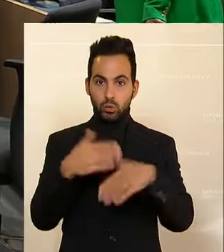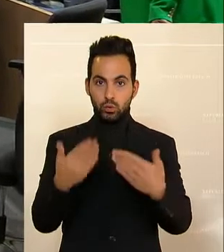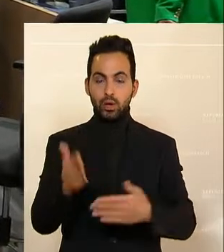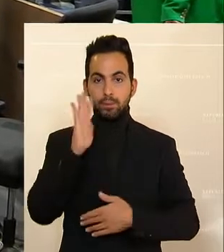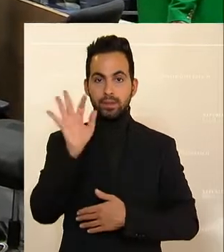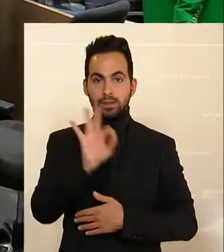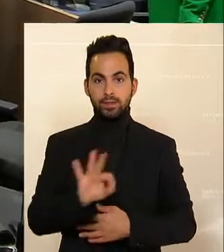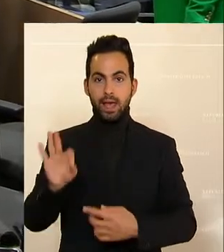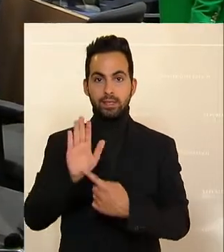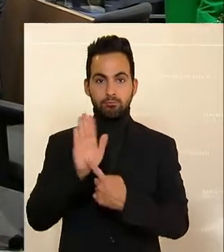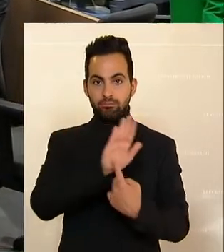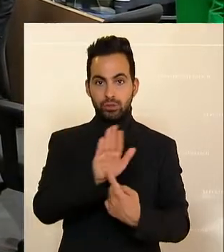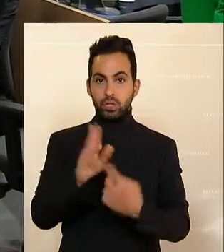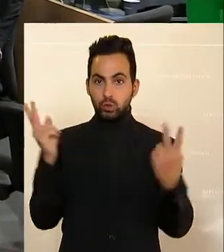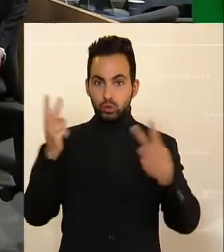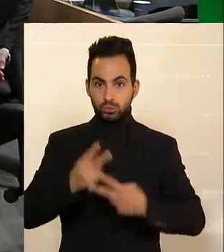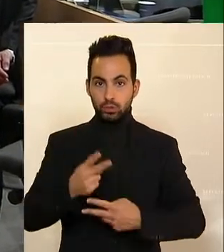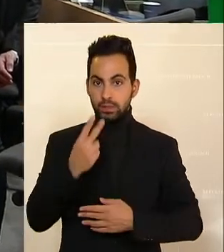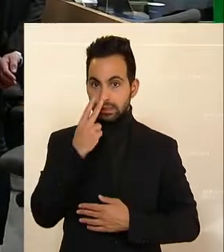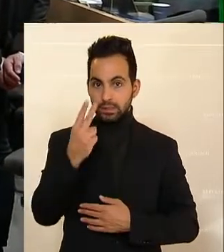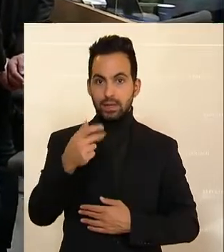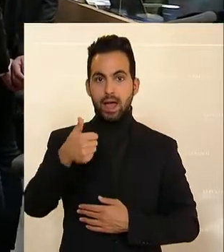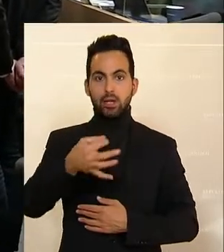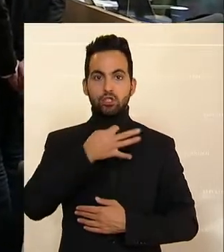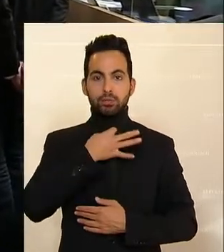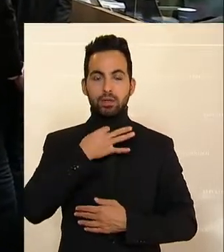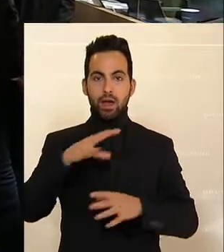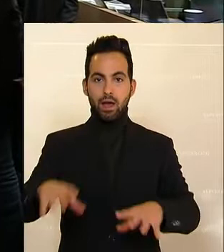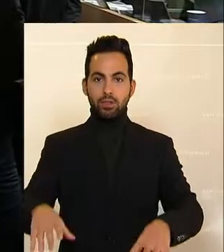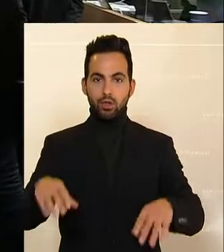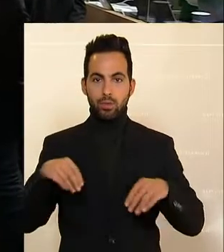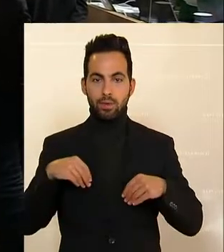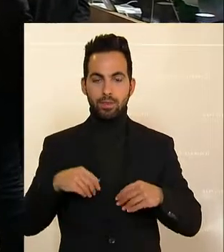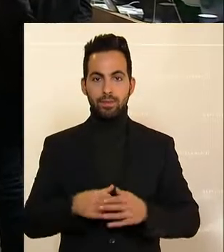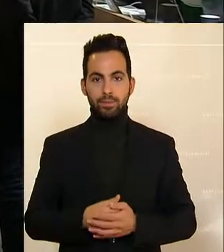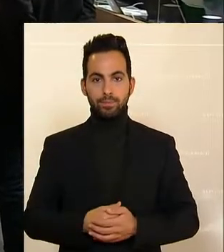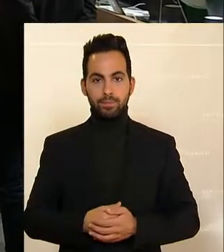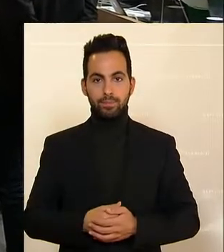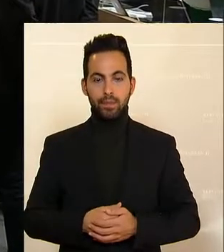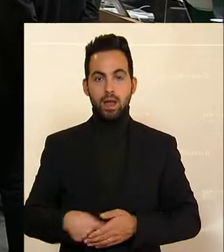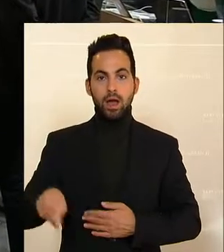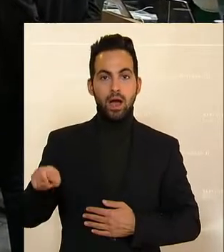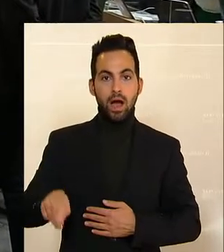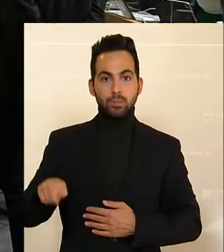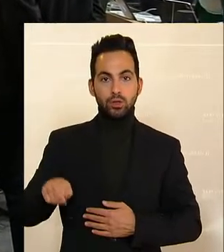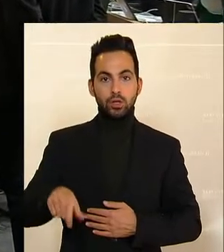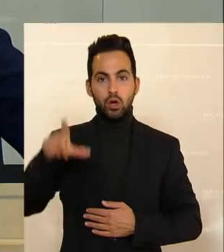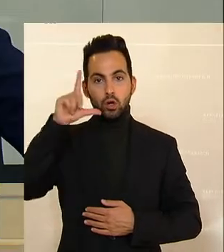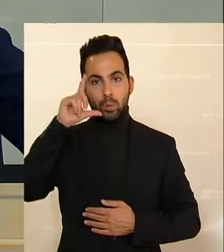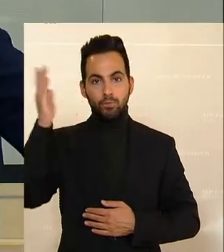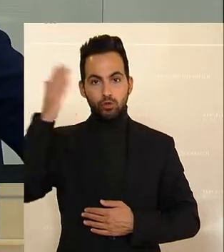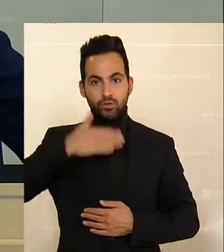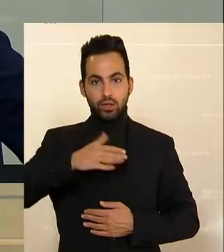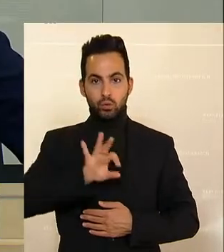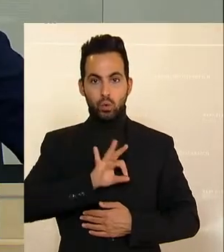bitte ich um ein Zeichen der Zustimmung. Das ist einstimmig so angenommen. Die Abgeordneten Kopf, Jakob